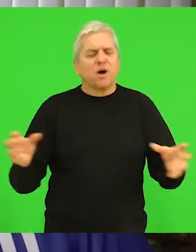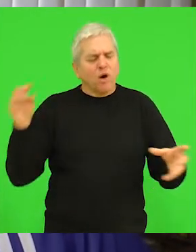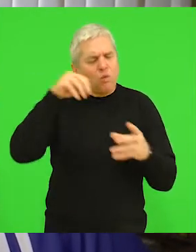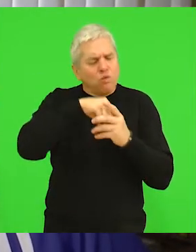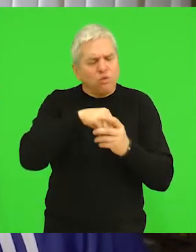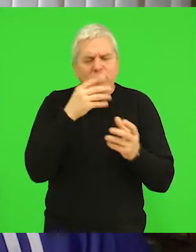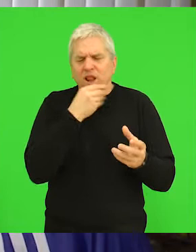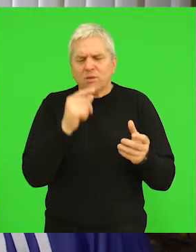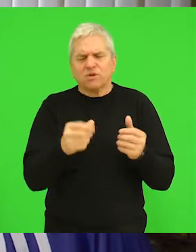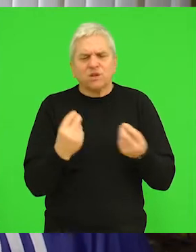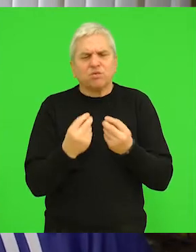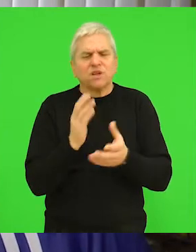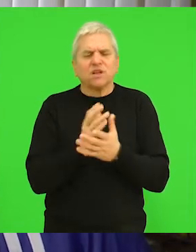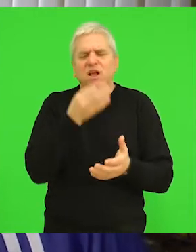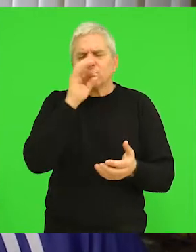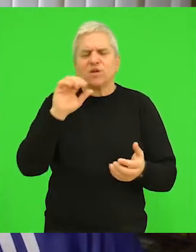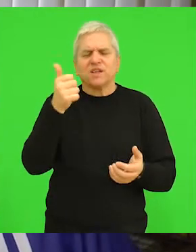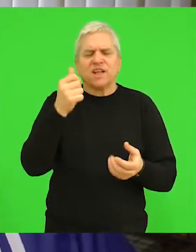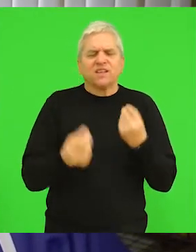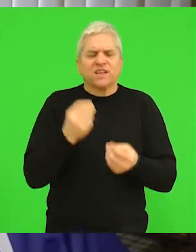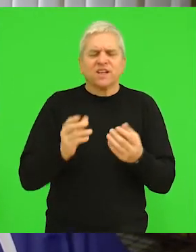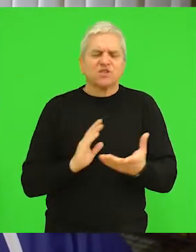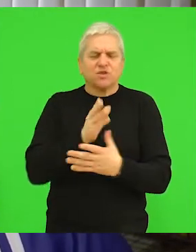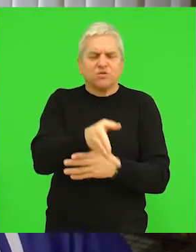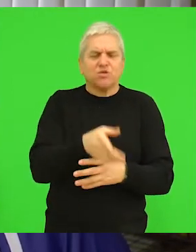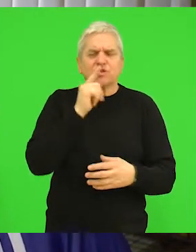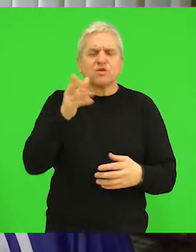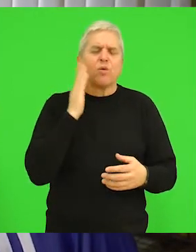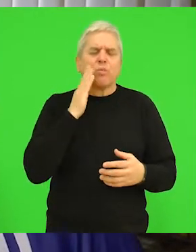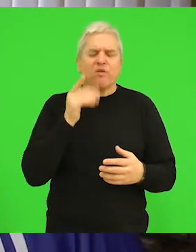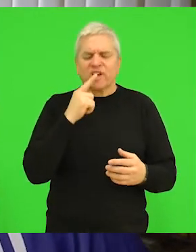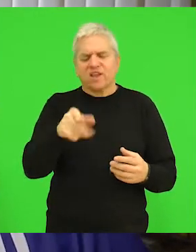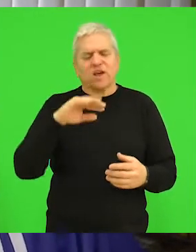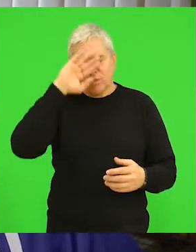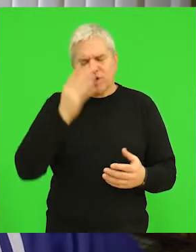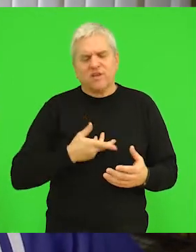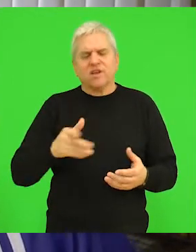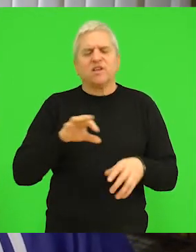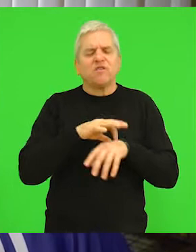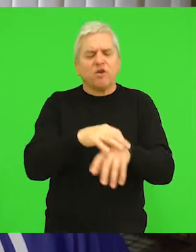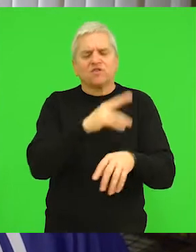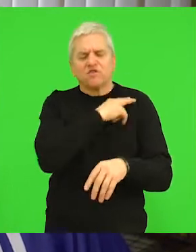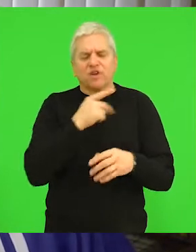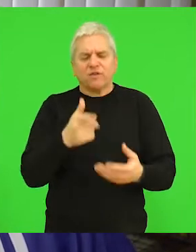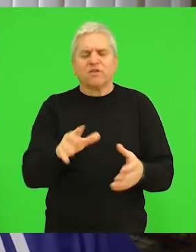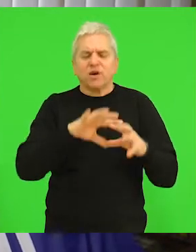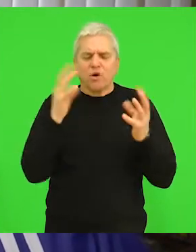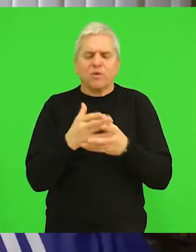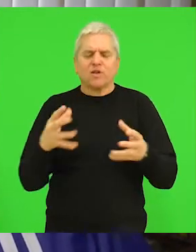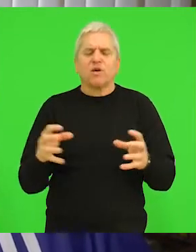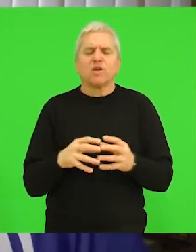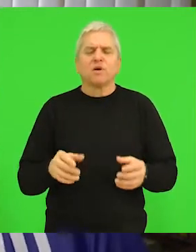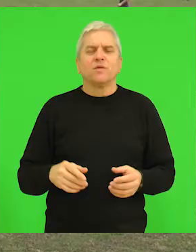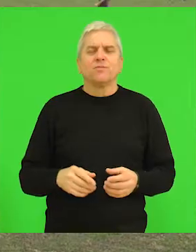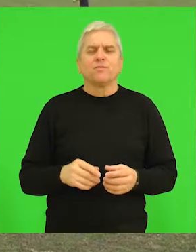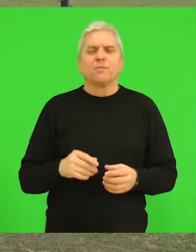kolo dočekamo da na terenu izađu najboljih 11 igrača koji će opravdati moje poverenje poverenje uprave i celokupnog